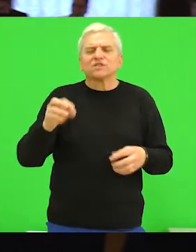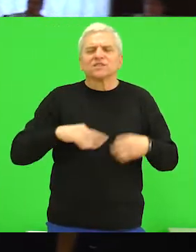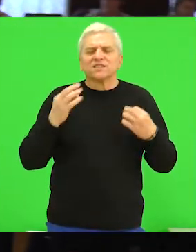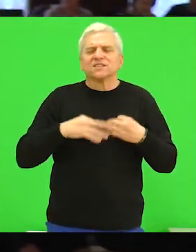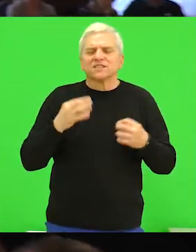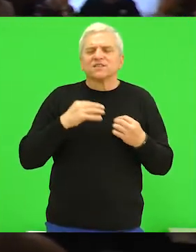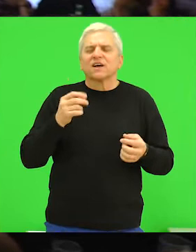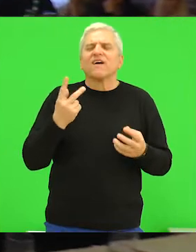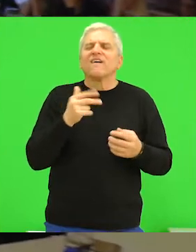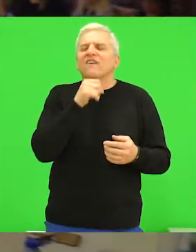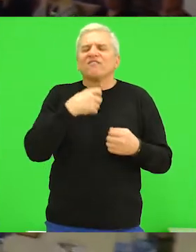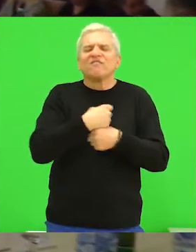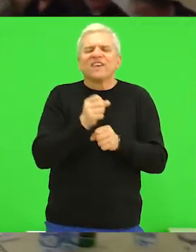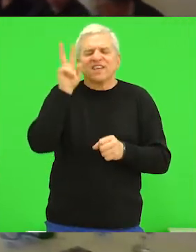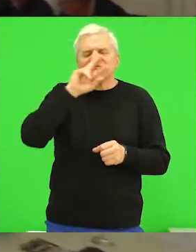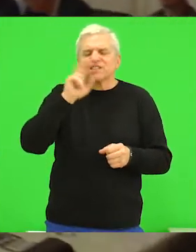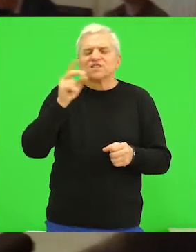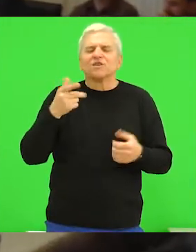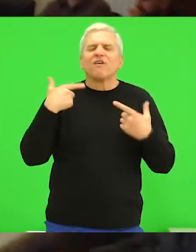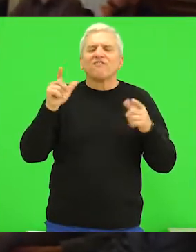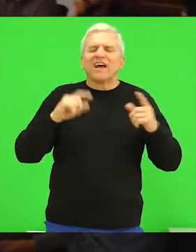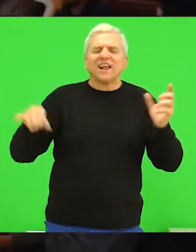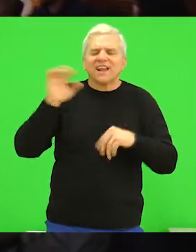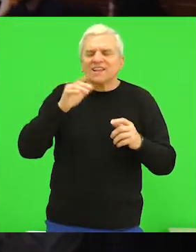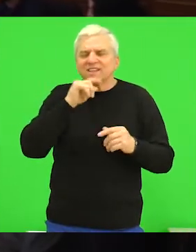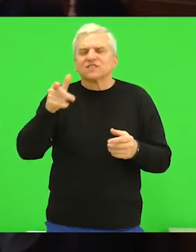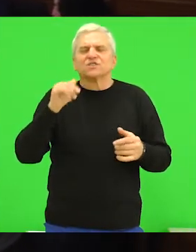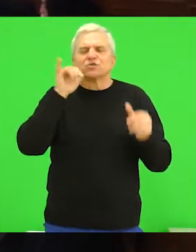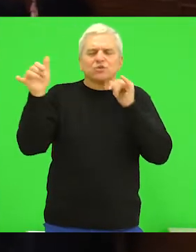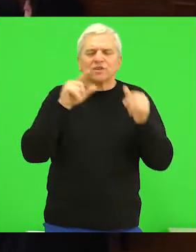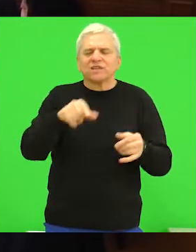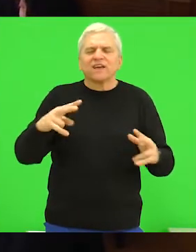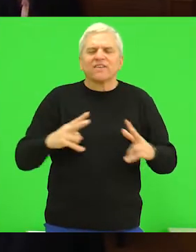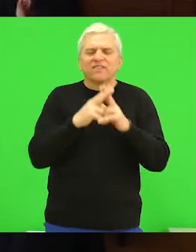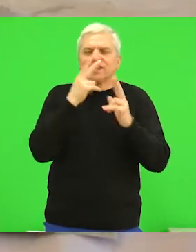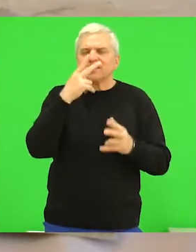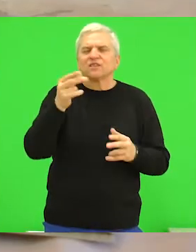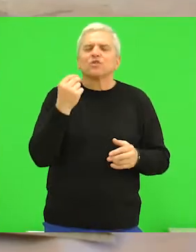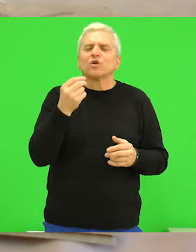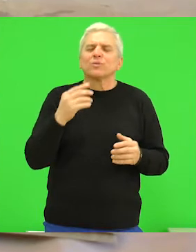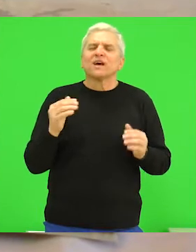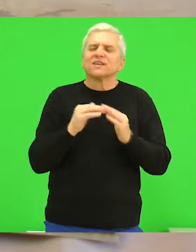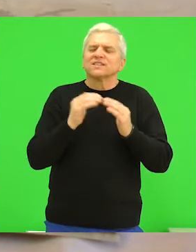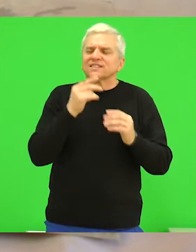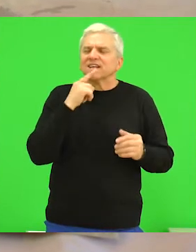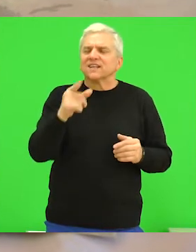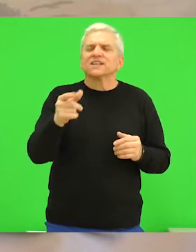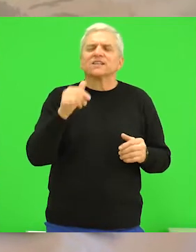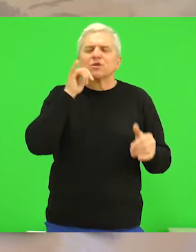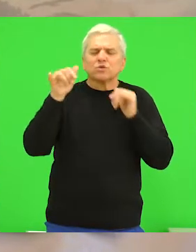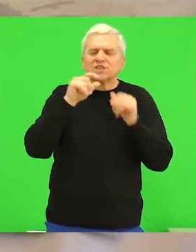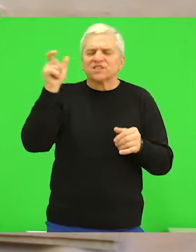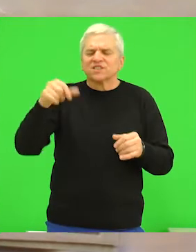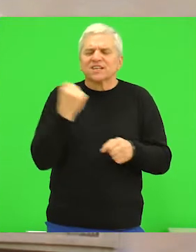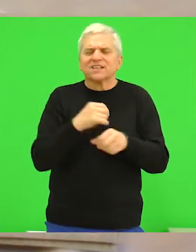o zdravstvenom vinskom, banjskom i wellness turizmu. Ovakav vid susreta je idealna mogućnost da turistički